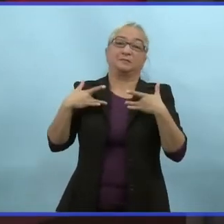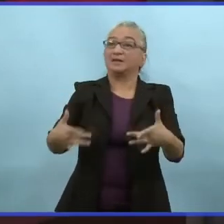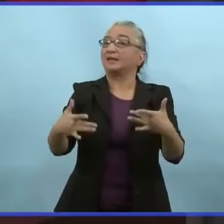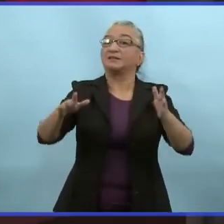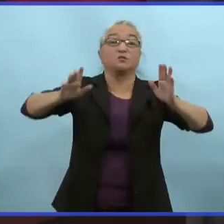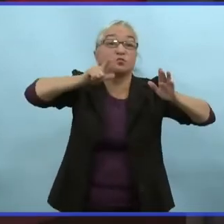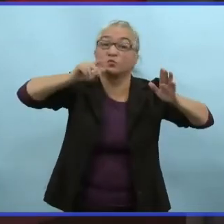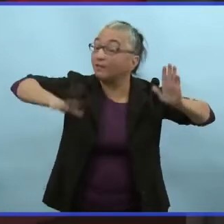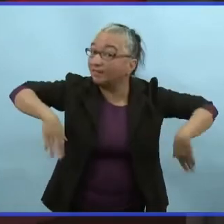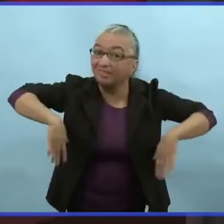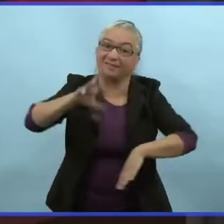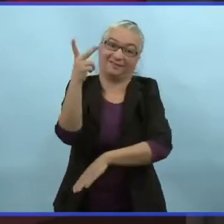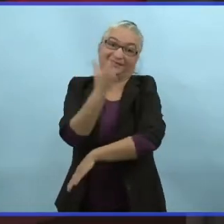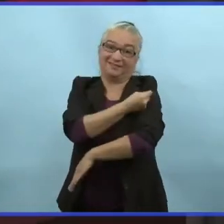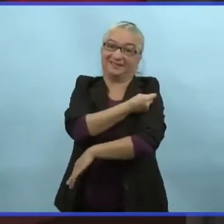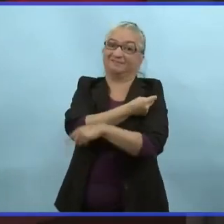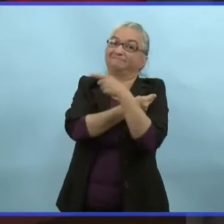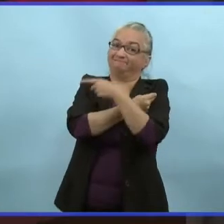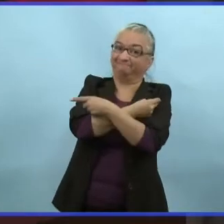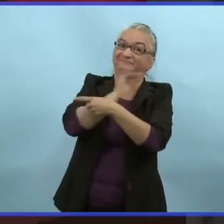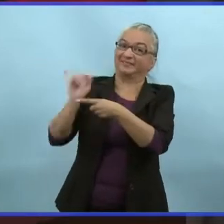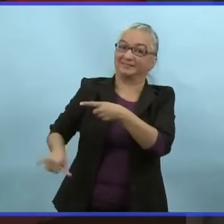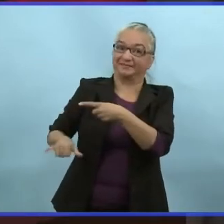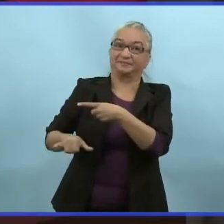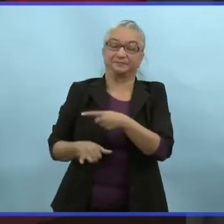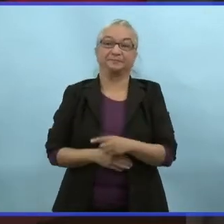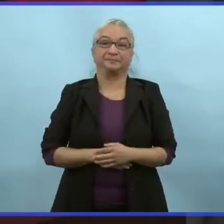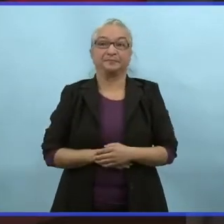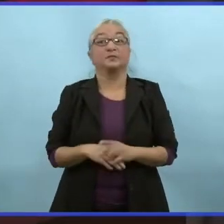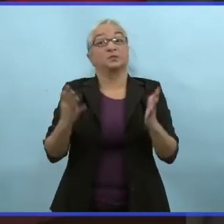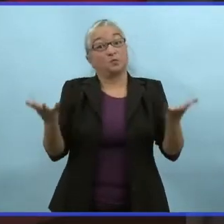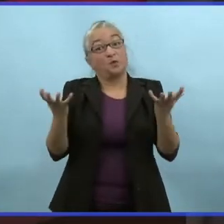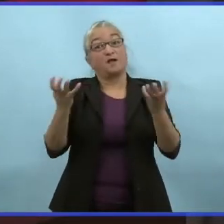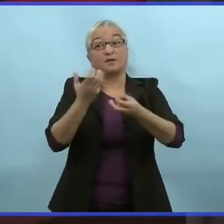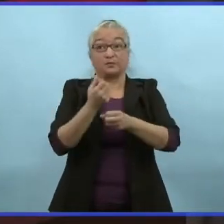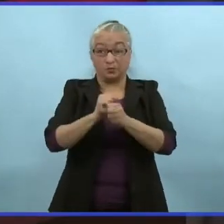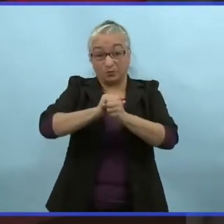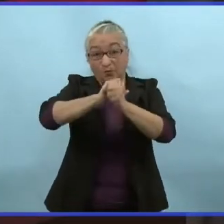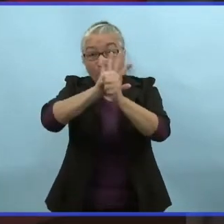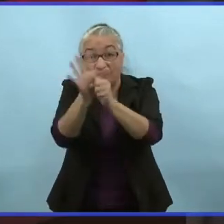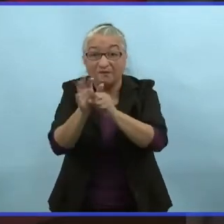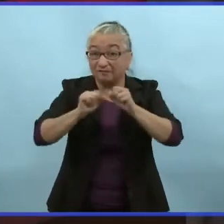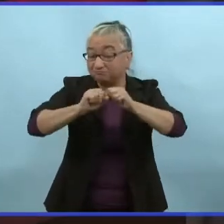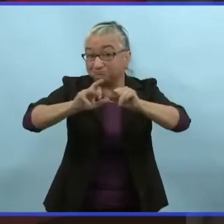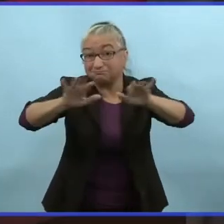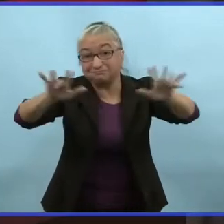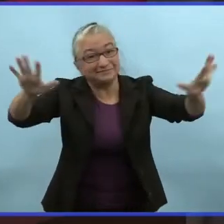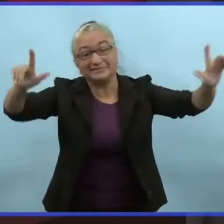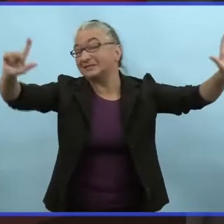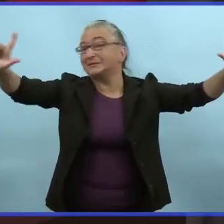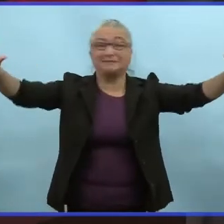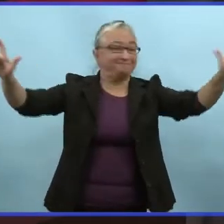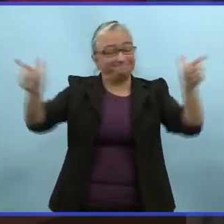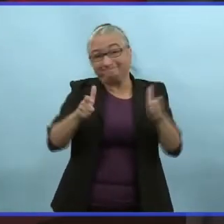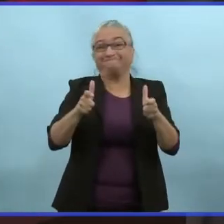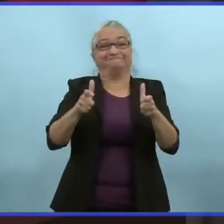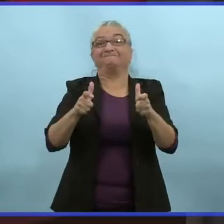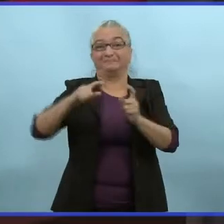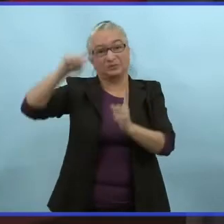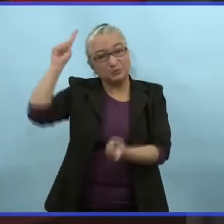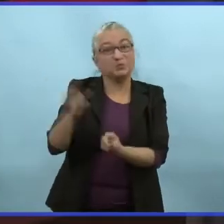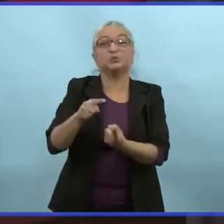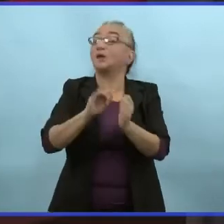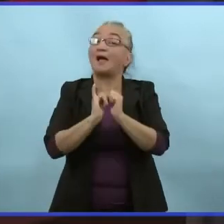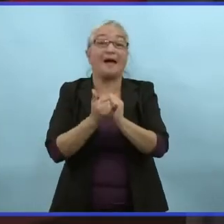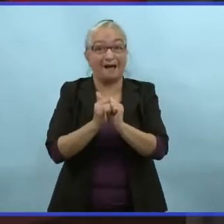et les admissions en soins intensifs continuent d'être en grande majorité chez les personnes non vaccinées. Pour mettre un terme à la pandémie, nous devons tous